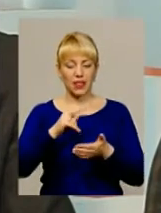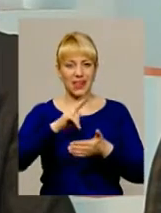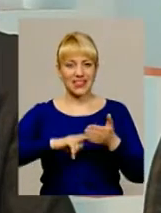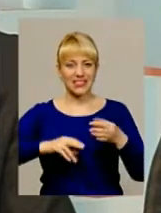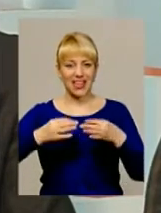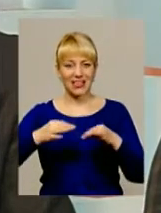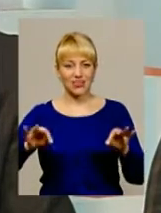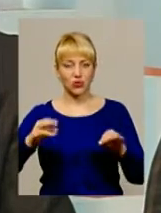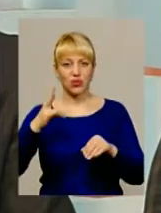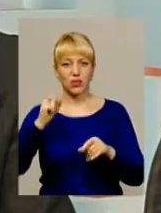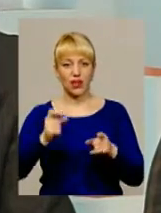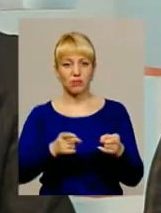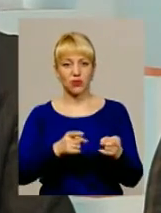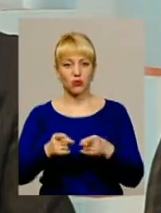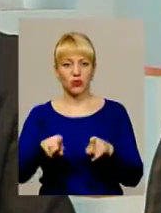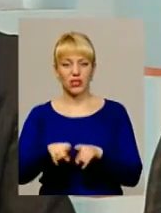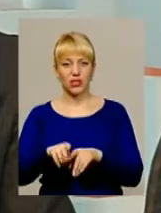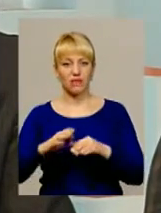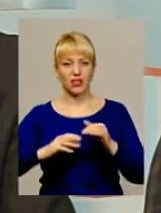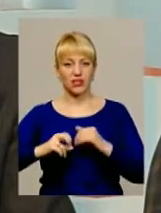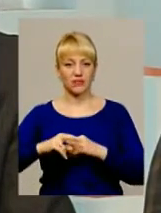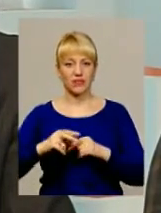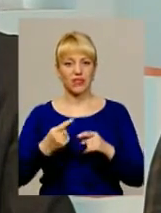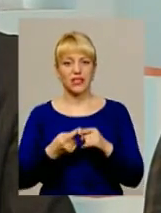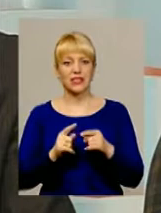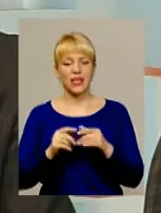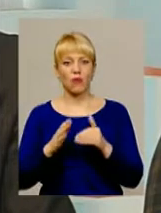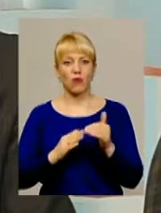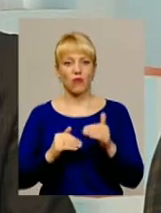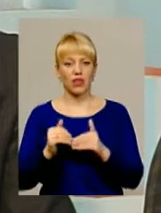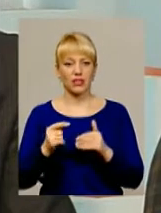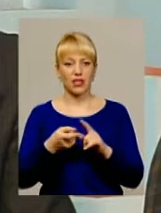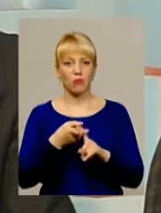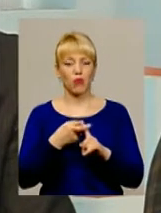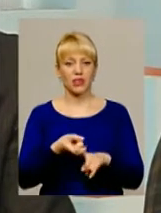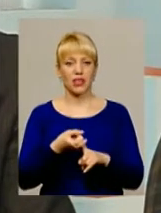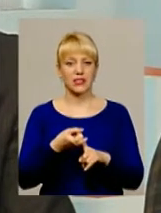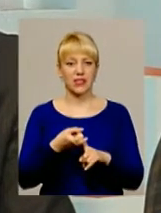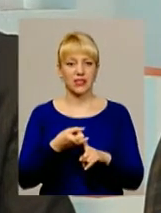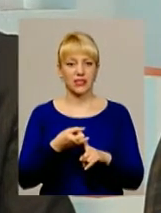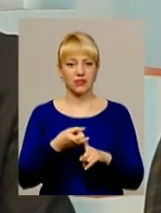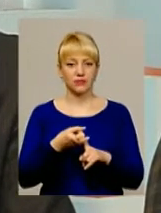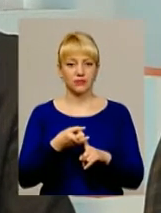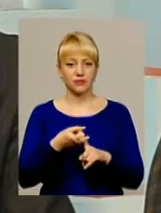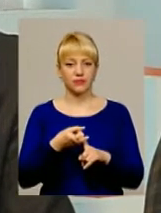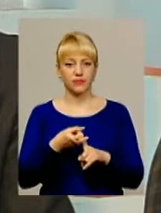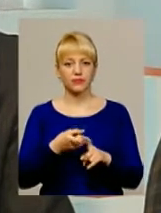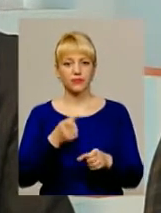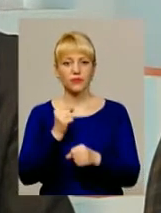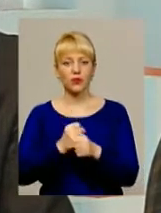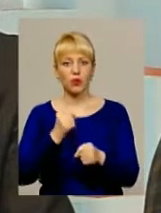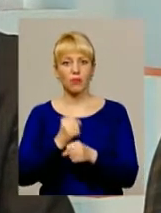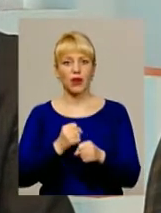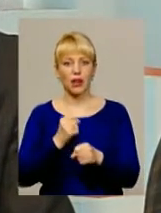ліцензію на підготовку таких фахівців. Це професії, пов'язані з обробкою